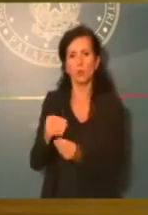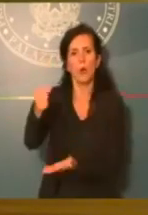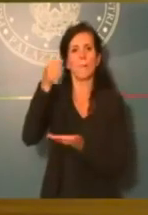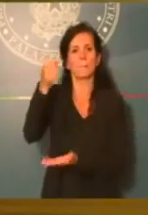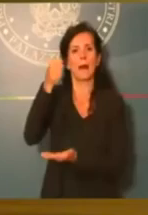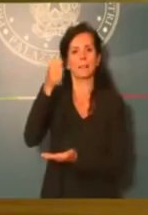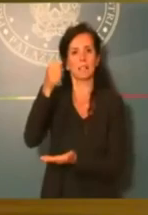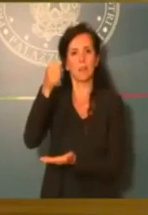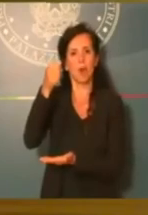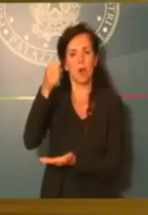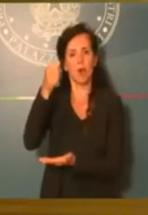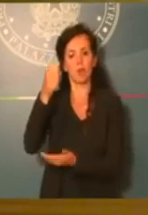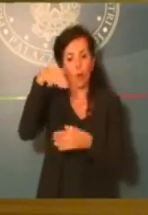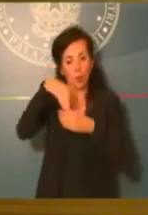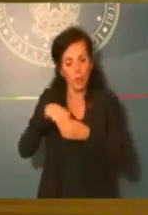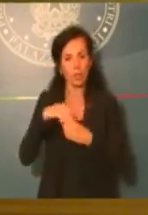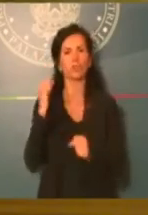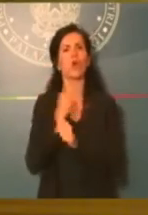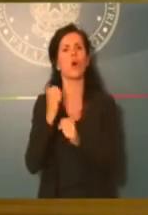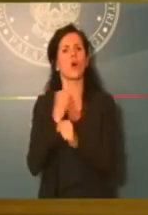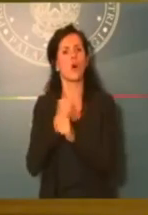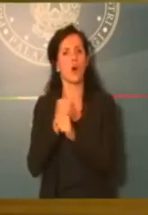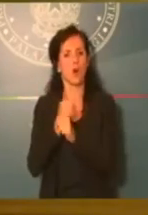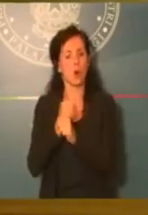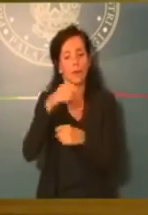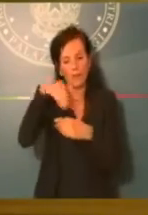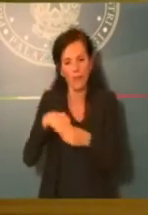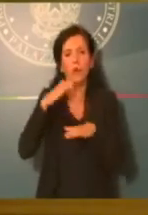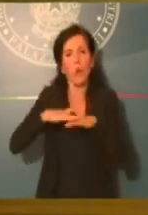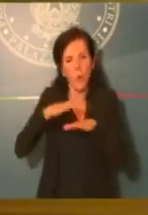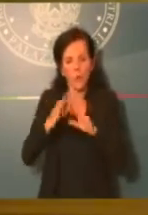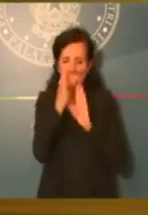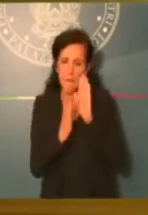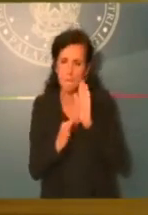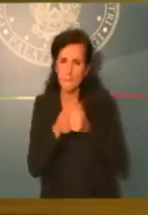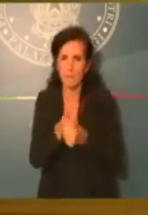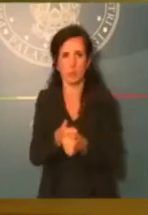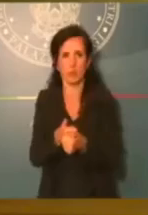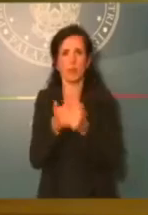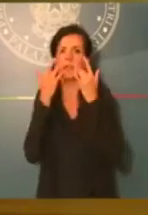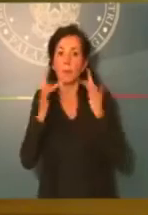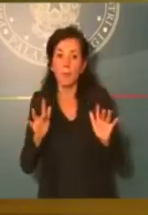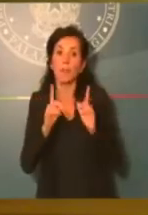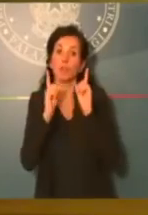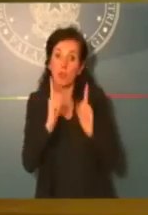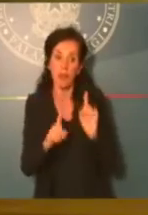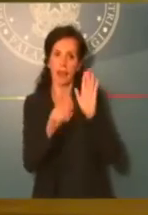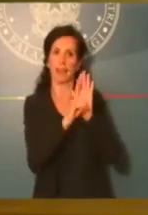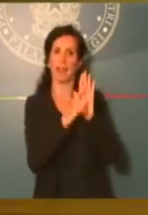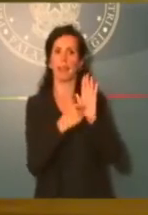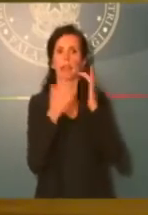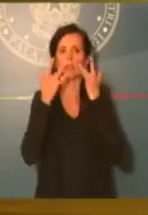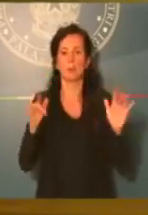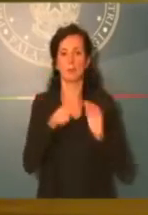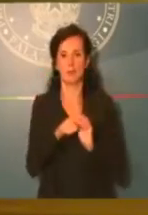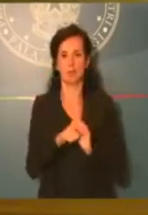'interno del quale verranno utilizzate le misure semplificatorie previste dal decreto semplificazioni. Quindi quelle